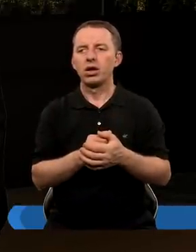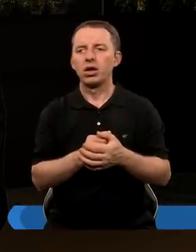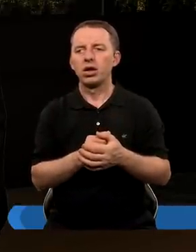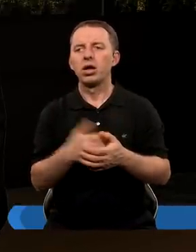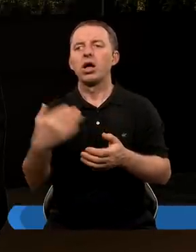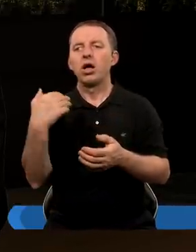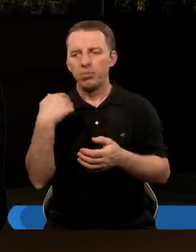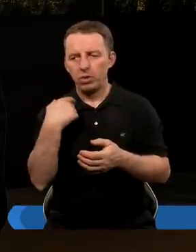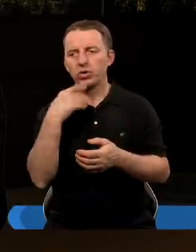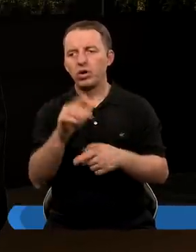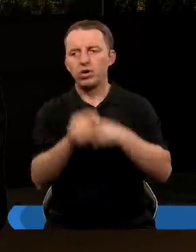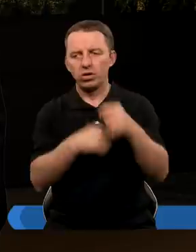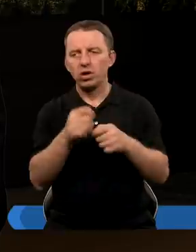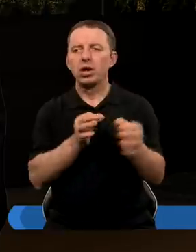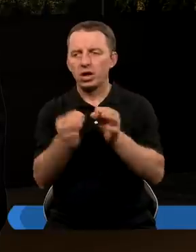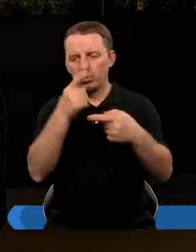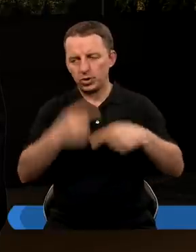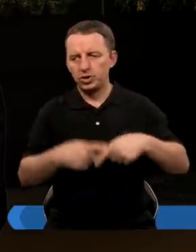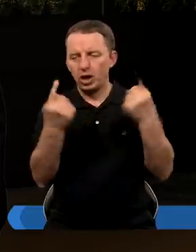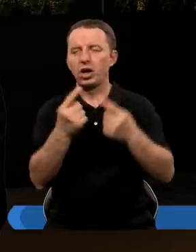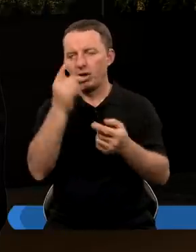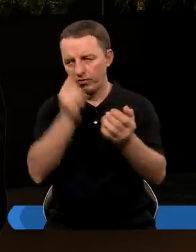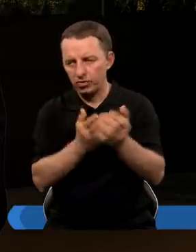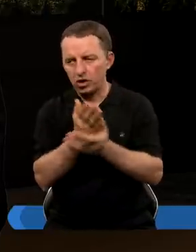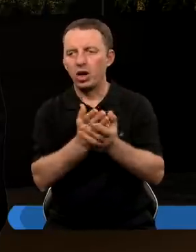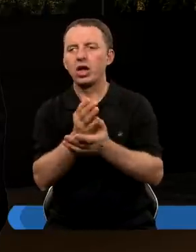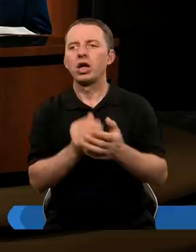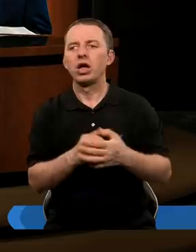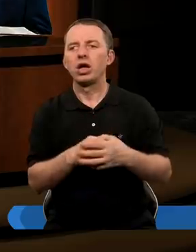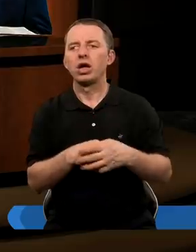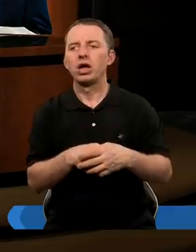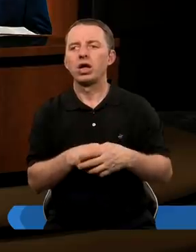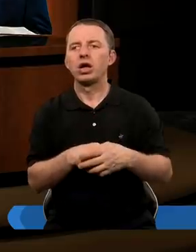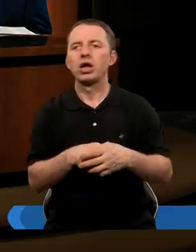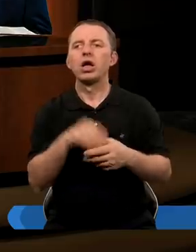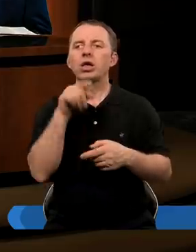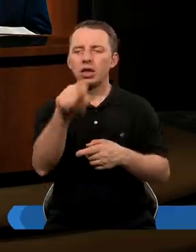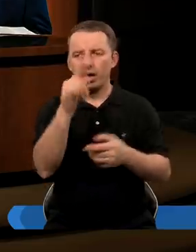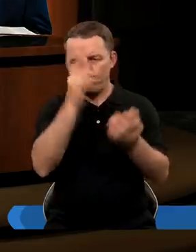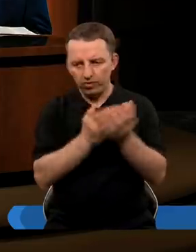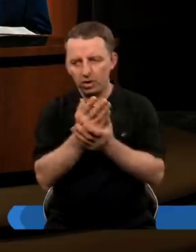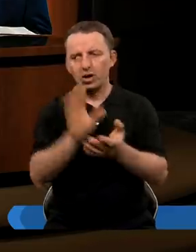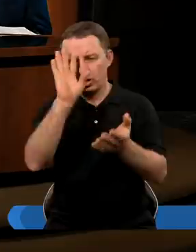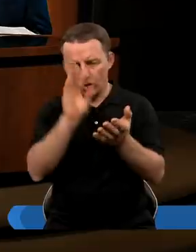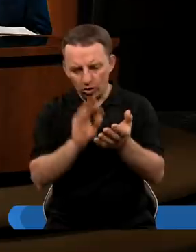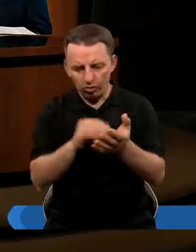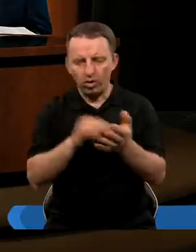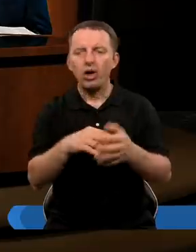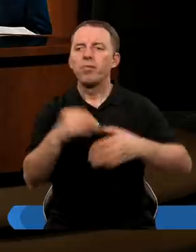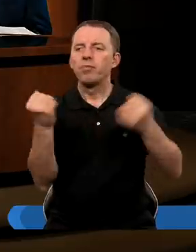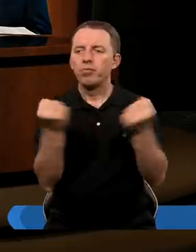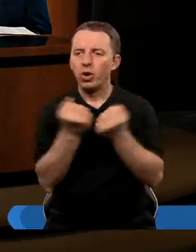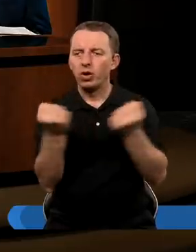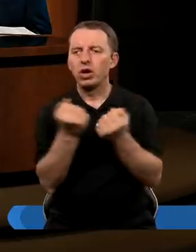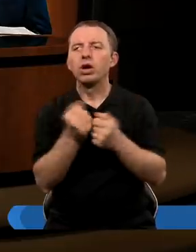bo wiązało się z ich przekonaniami, w to, w co wierzyli. No i ta ich wiara zostaje doświadczona dosyć